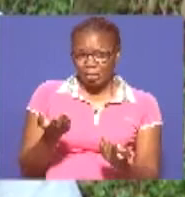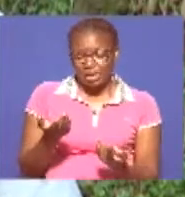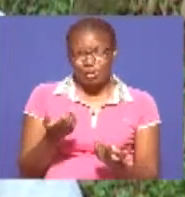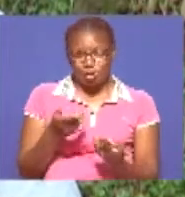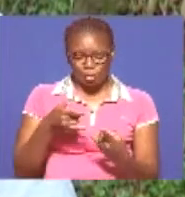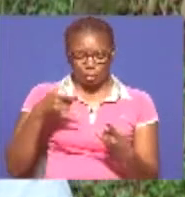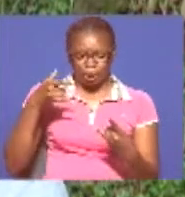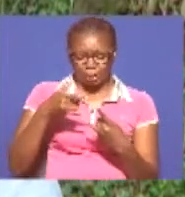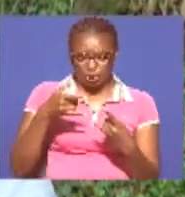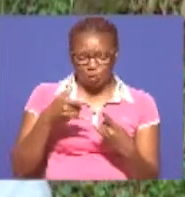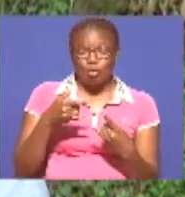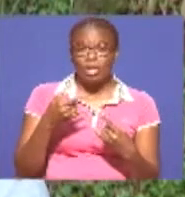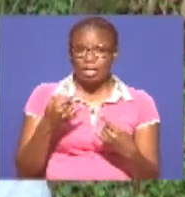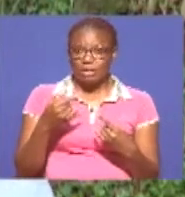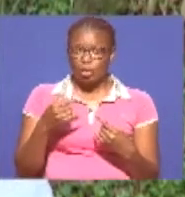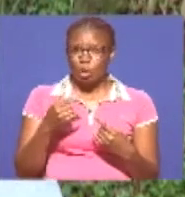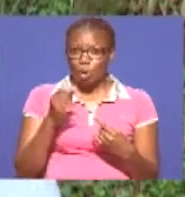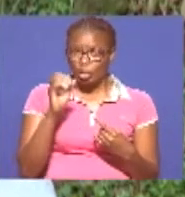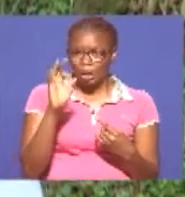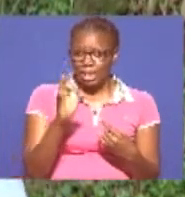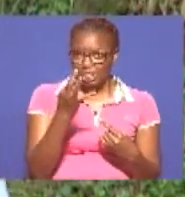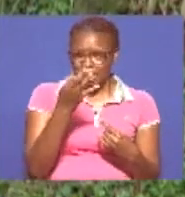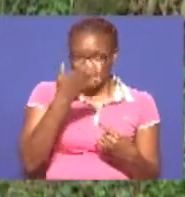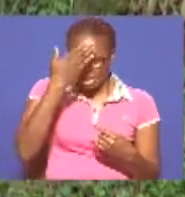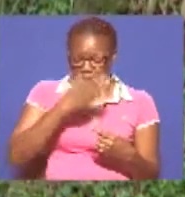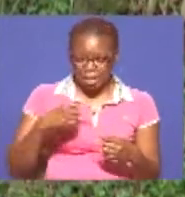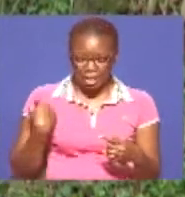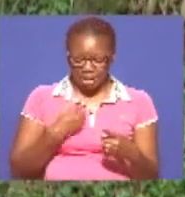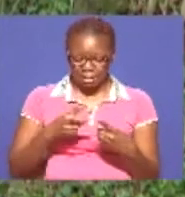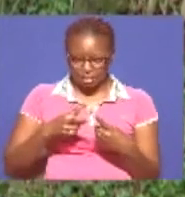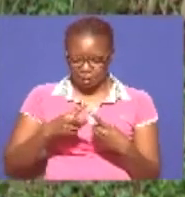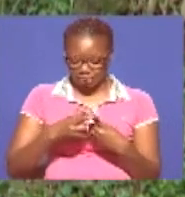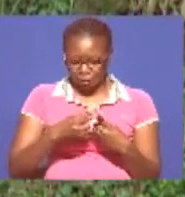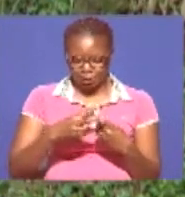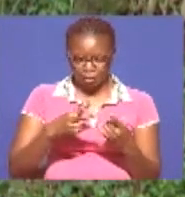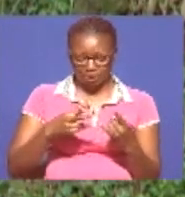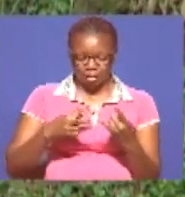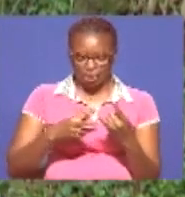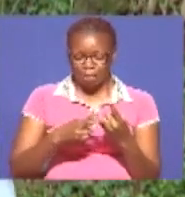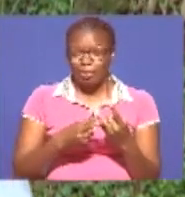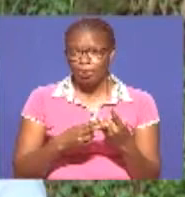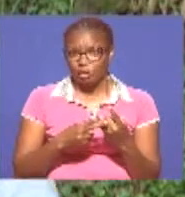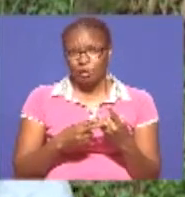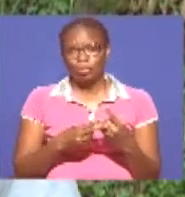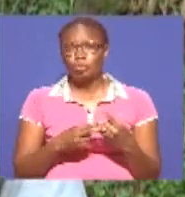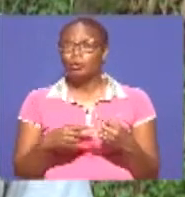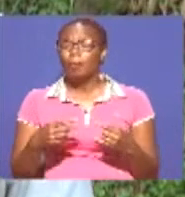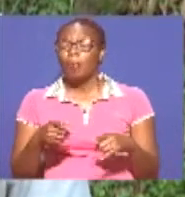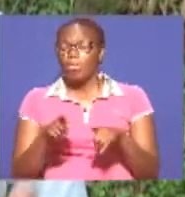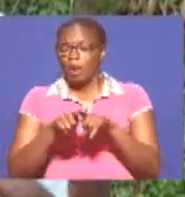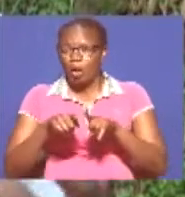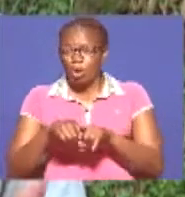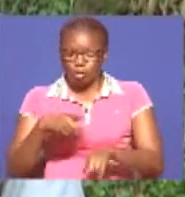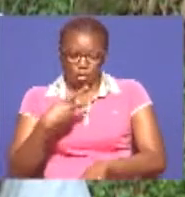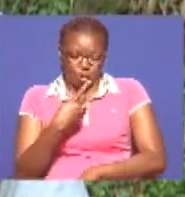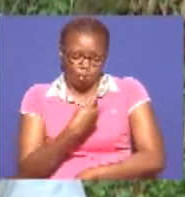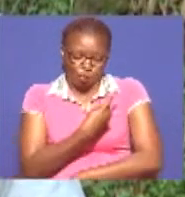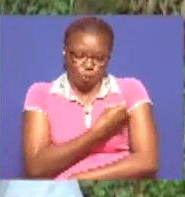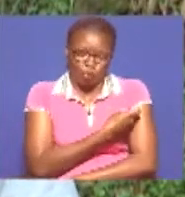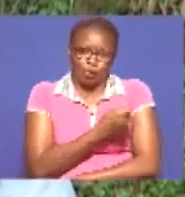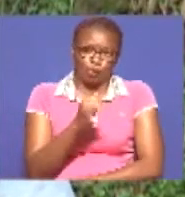shinano Izo meno tunakata siku ya tatu Kisha tunadunga watoto iron Ikiwasaidia